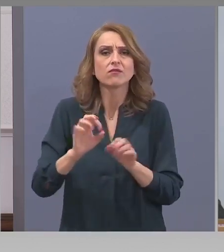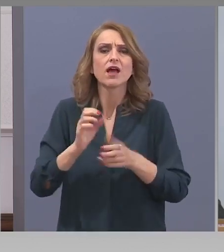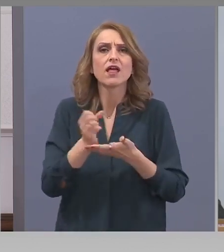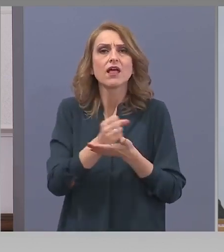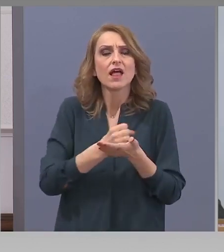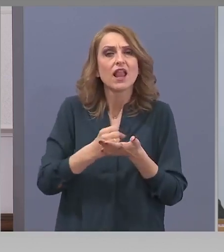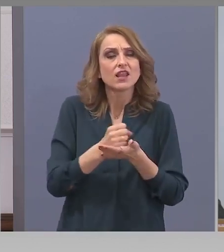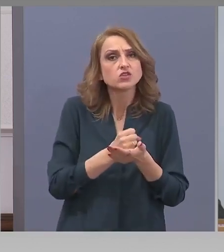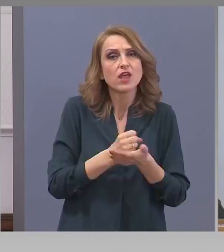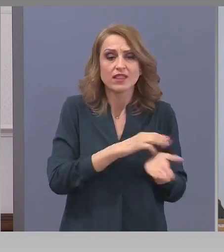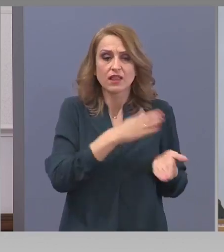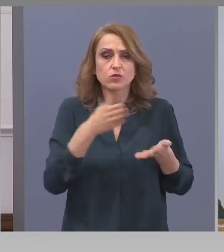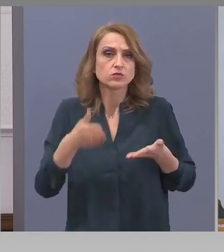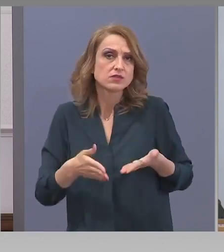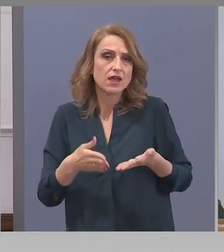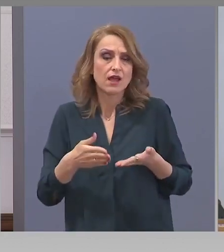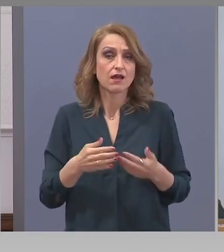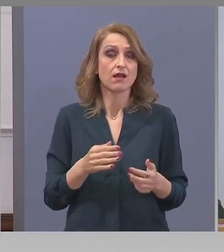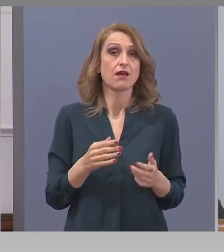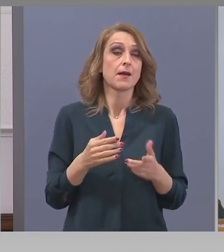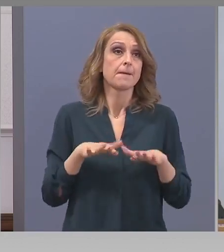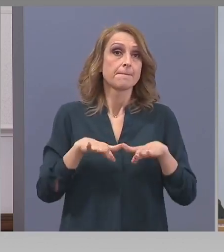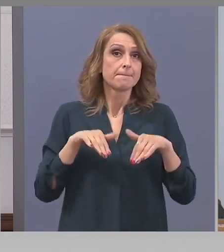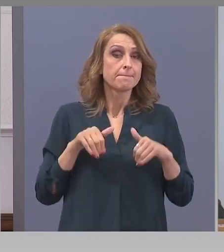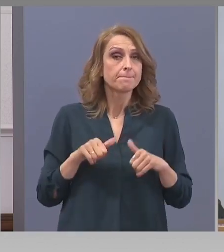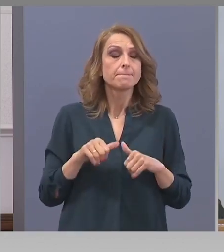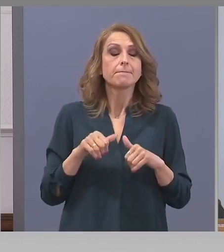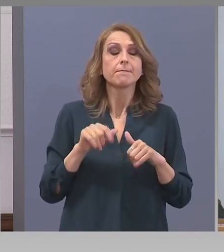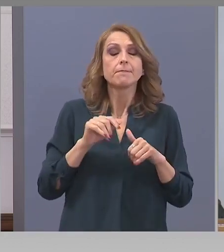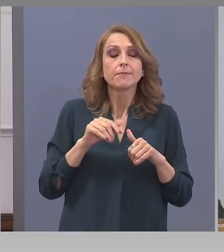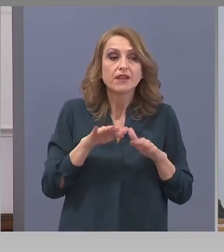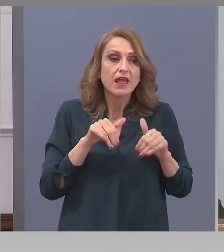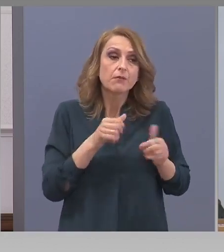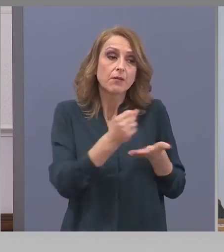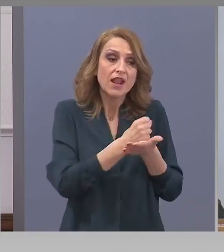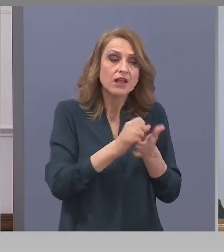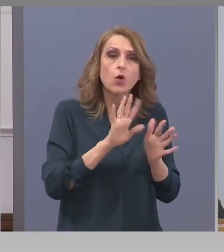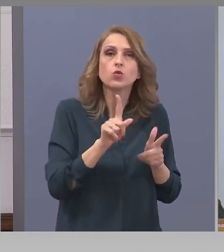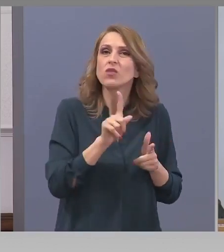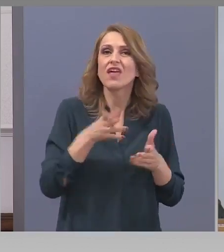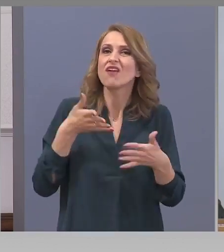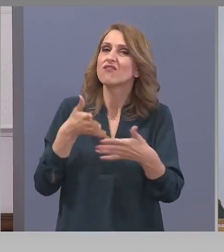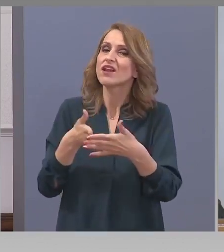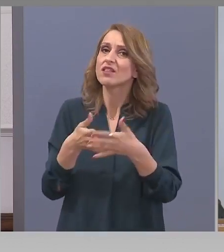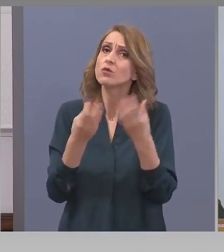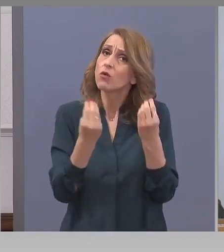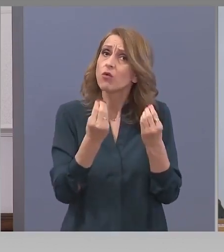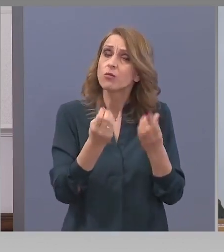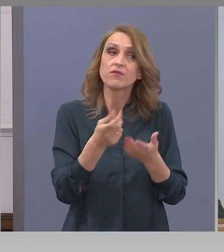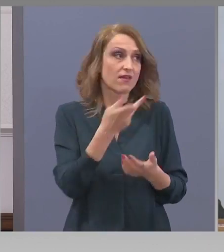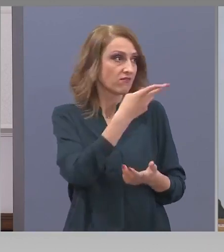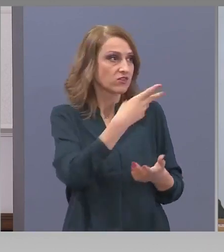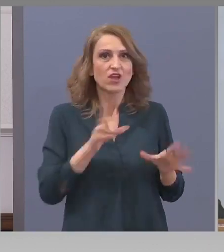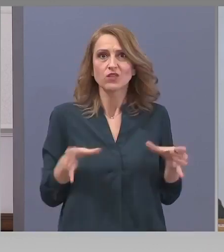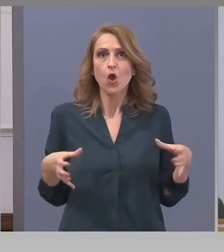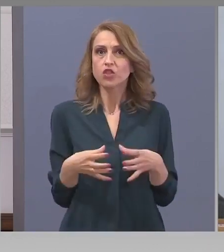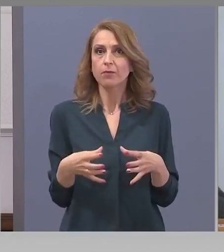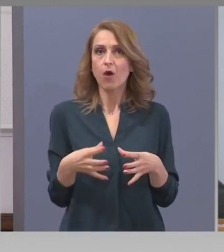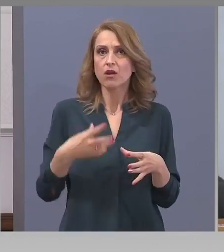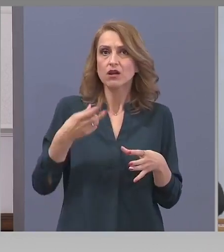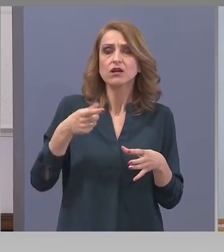нон-ноцере. Преди всичко не вреди. Този отбор, който виждате пред вас, е съставен